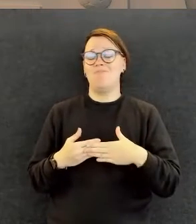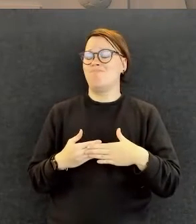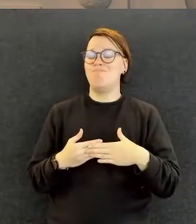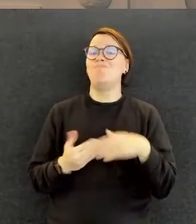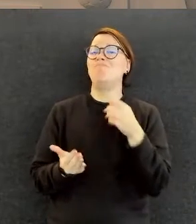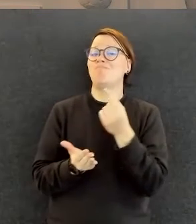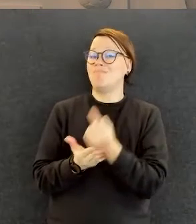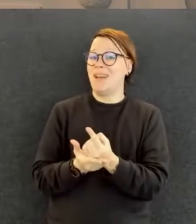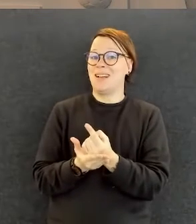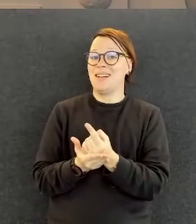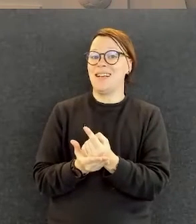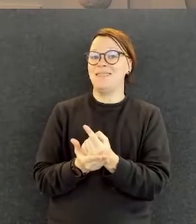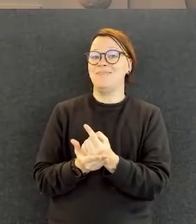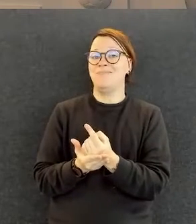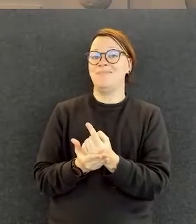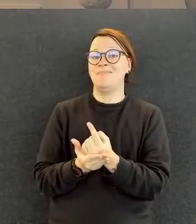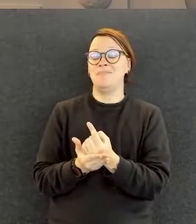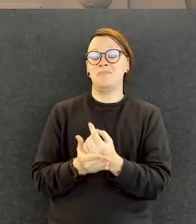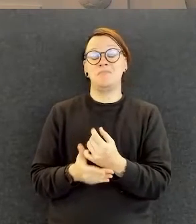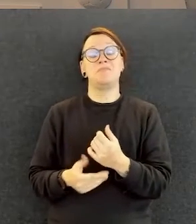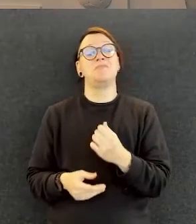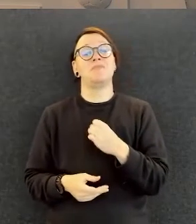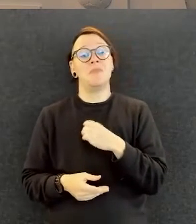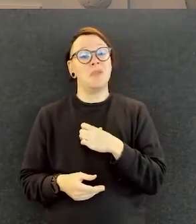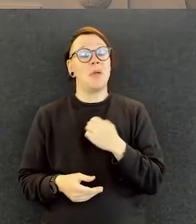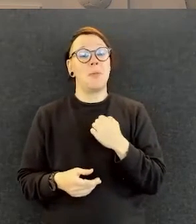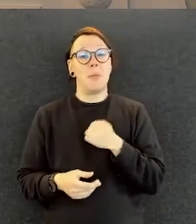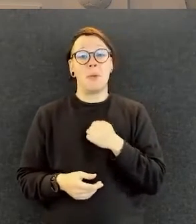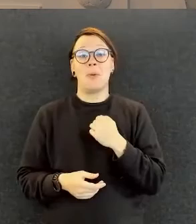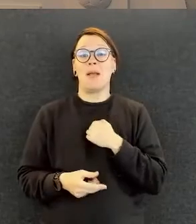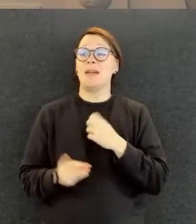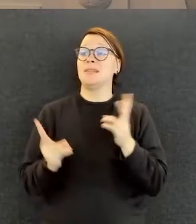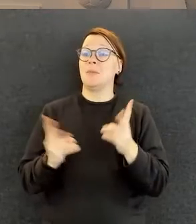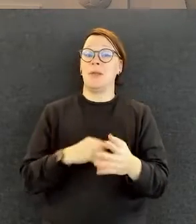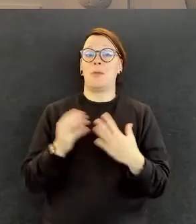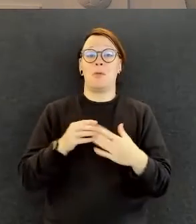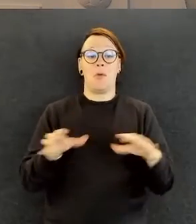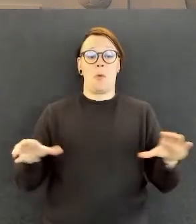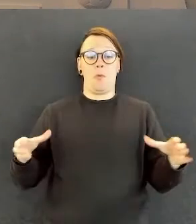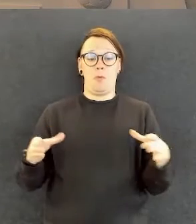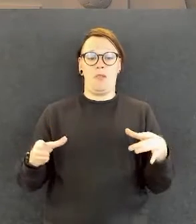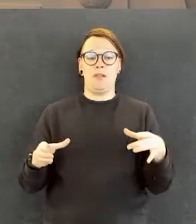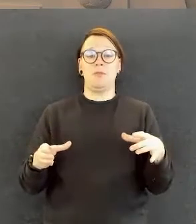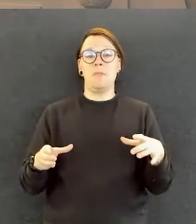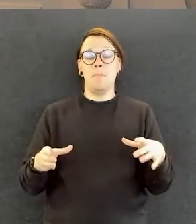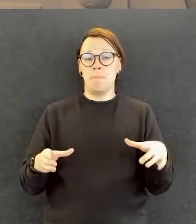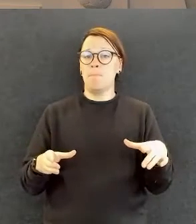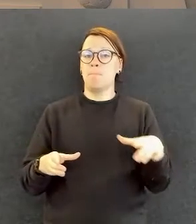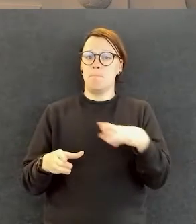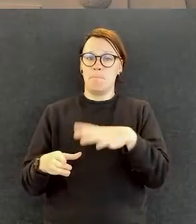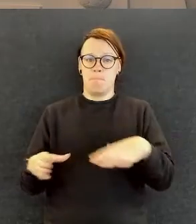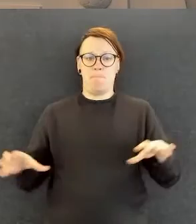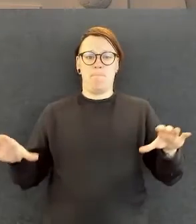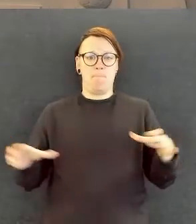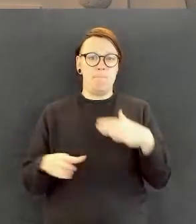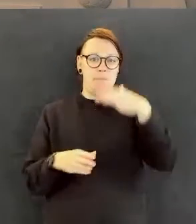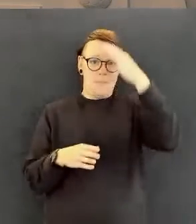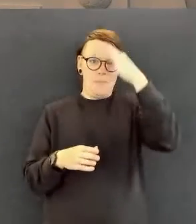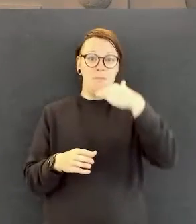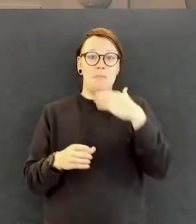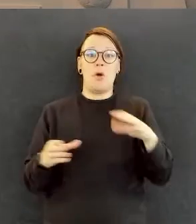mitä haluaa tehdä. Itse tykkään tosi paljon sellaisesta työyhteisöstä, semmoisesta porukasta, missä on